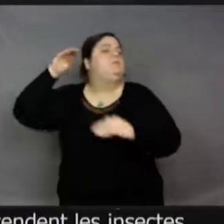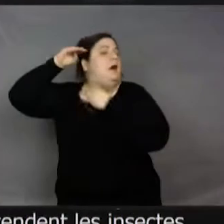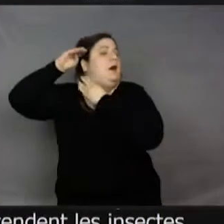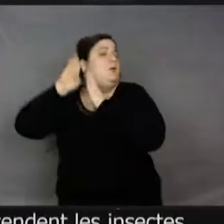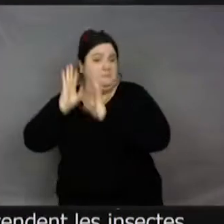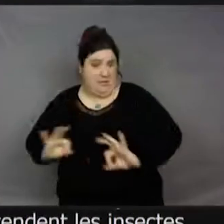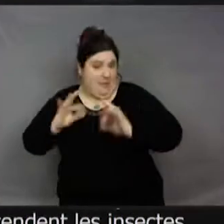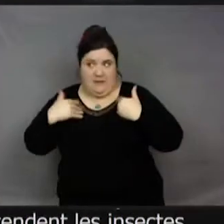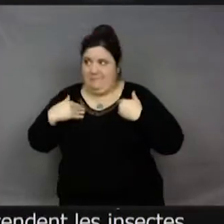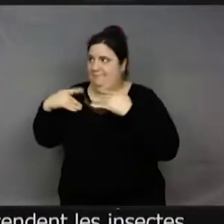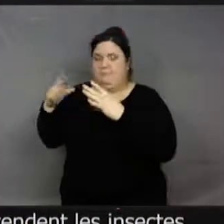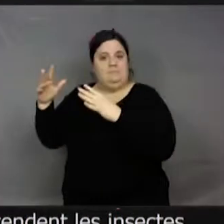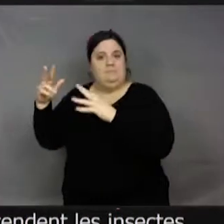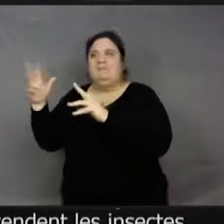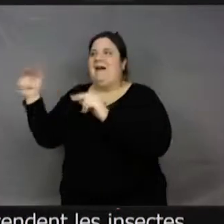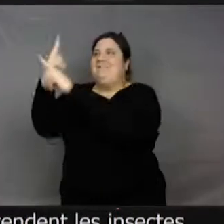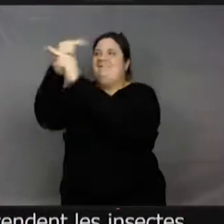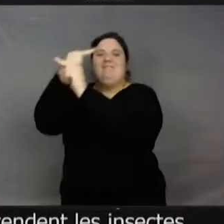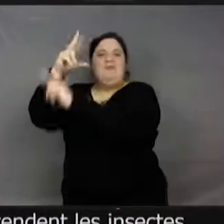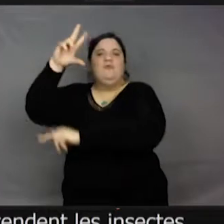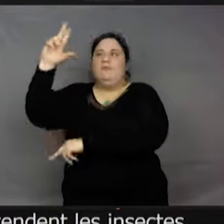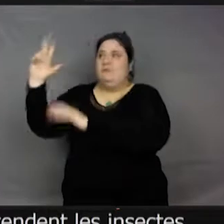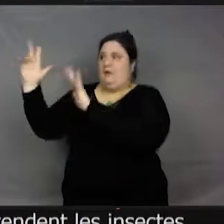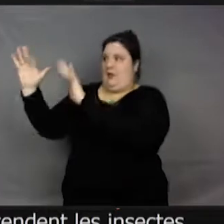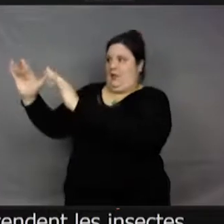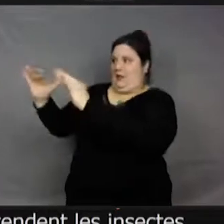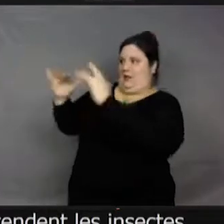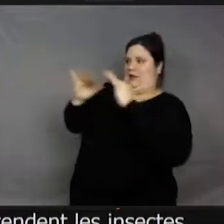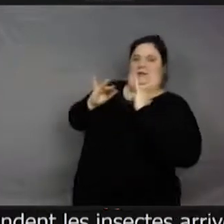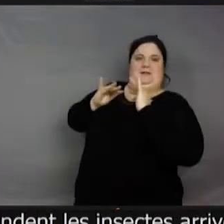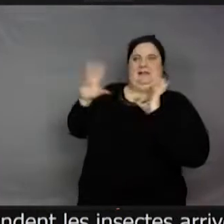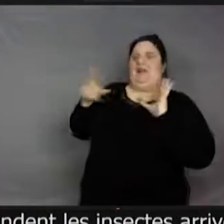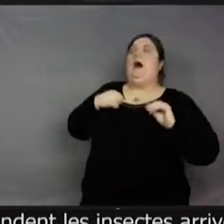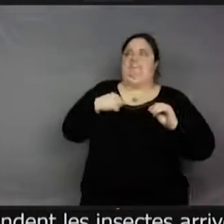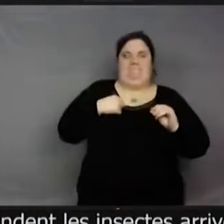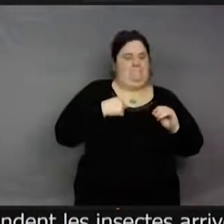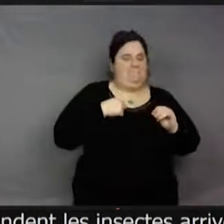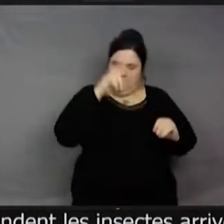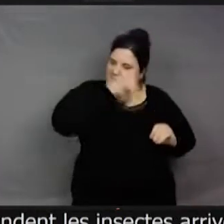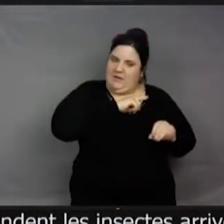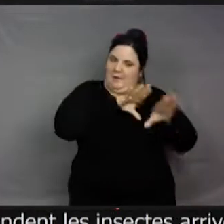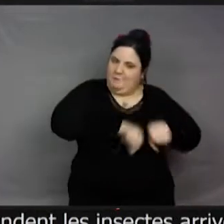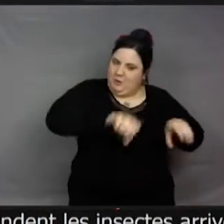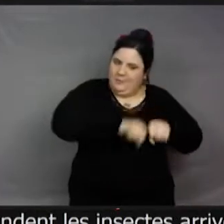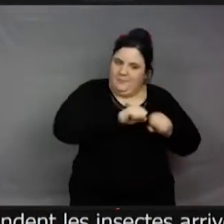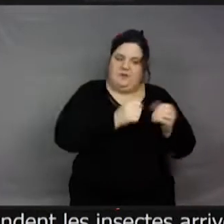coup, elles se disent « Ah, je vais produire du nectar. » Donc, au lieu de produire du nectar toute la journée en disant « Bon, j'espère qu'un insecte va venir.